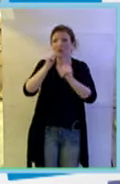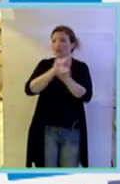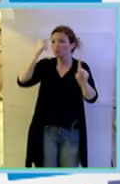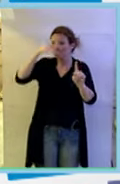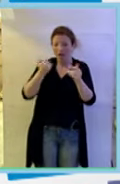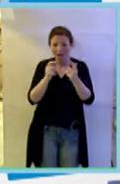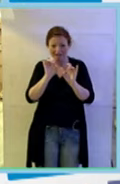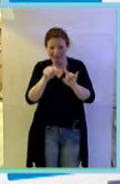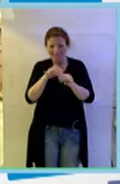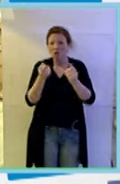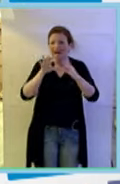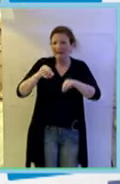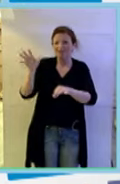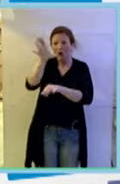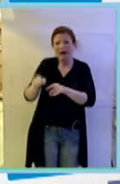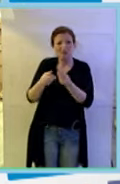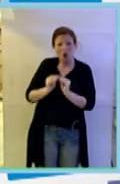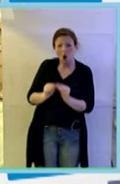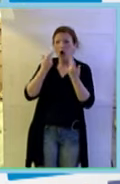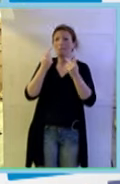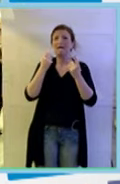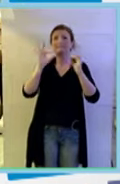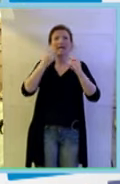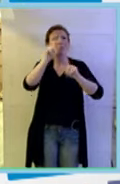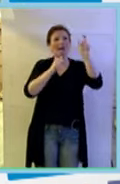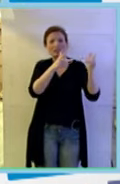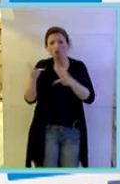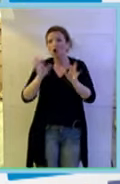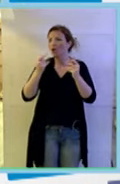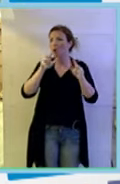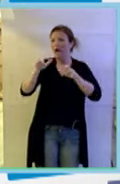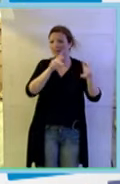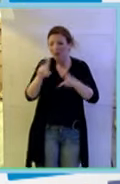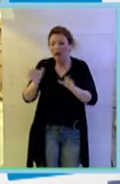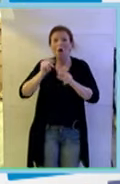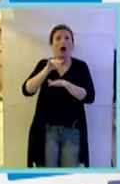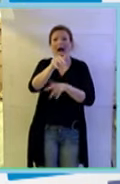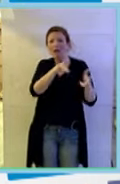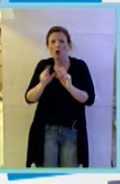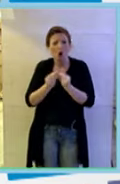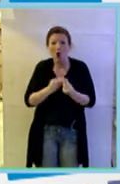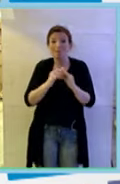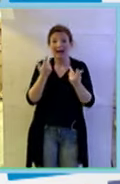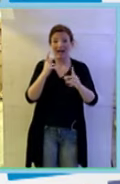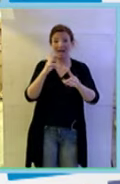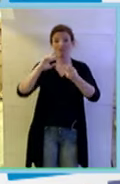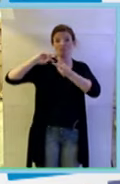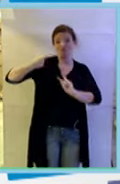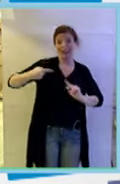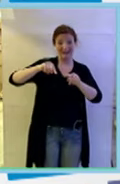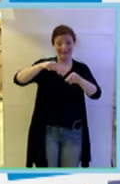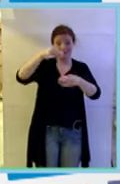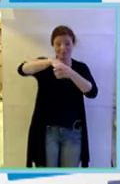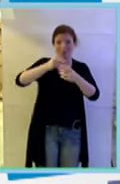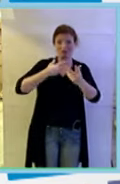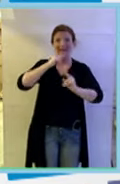come fosse arrivato in Africa con le persone, con gli animali, gli aerei, eccetera, eccetera. Nel codice genetico ci sono poi tante